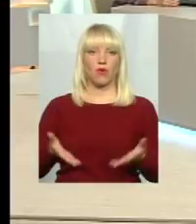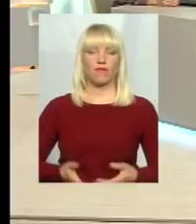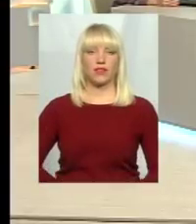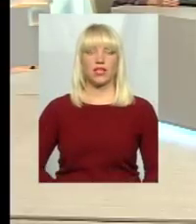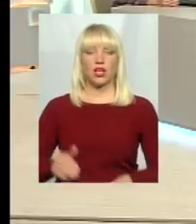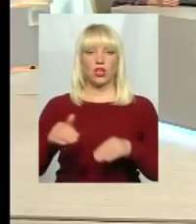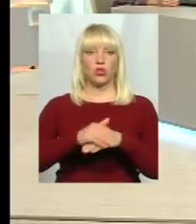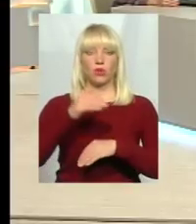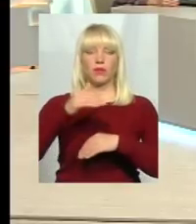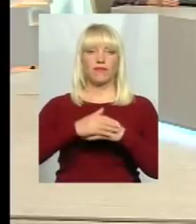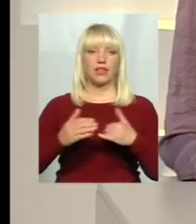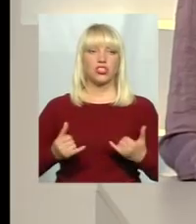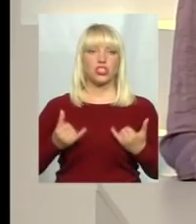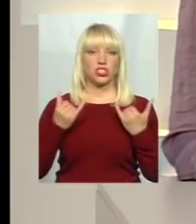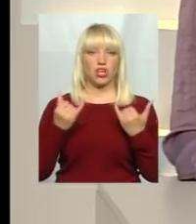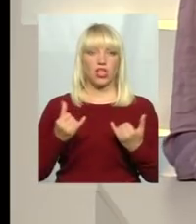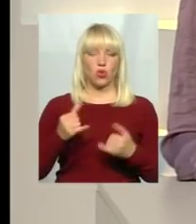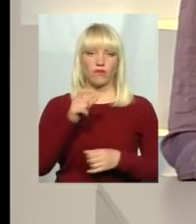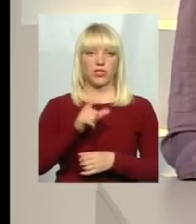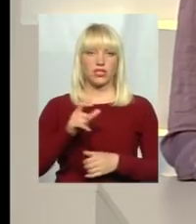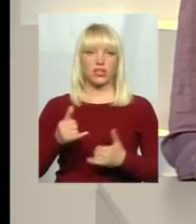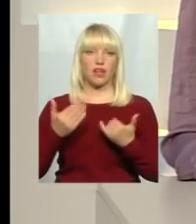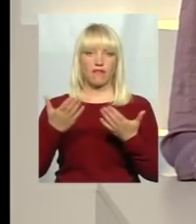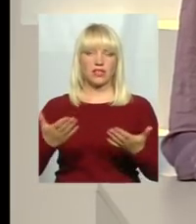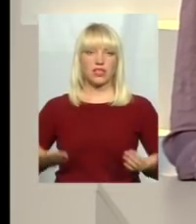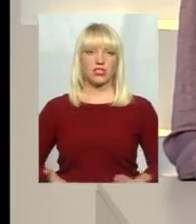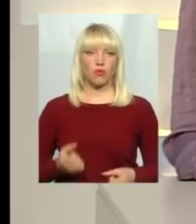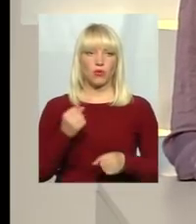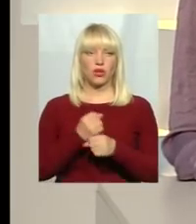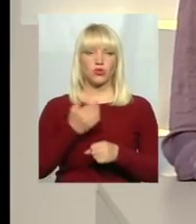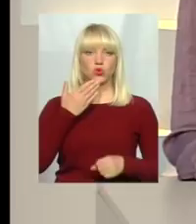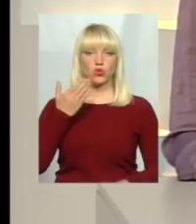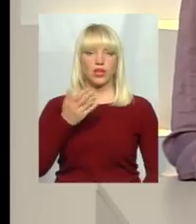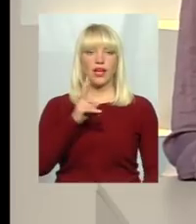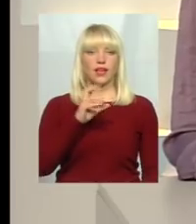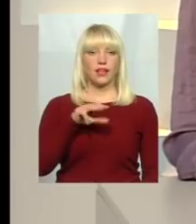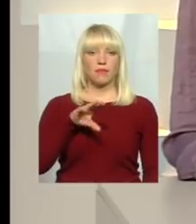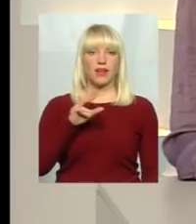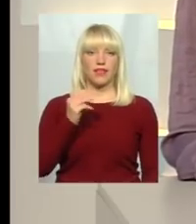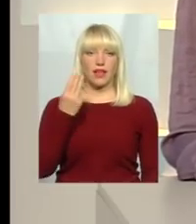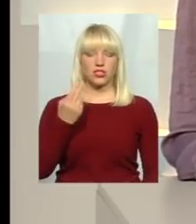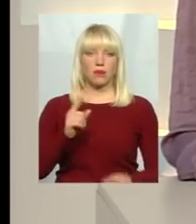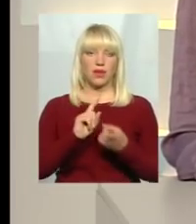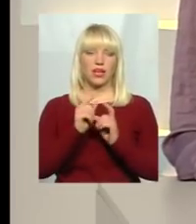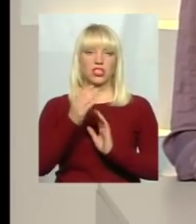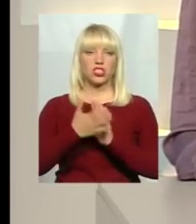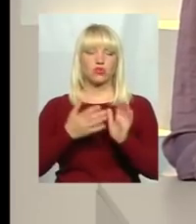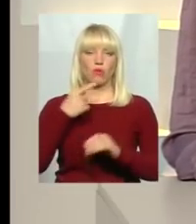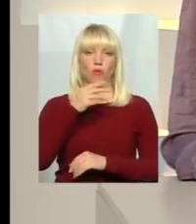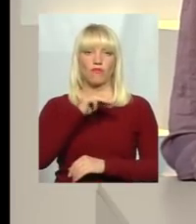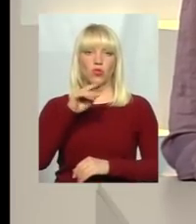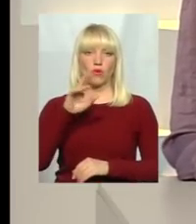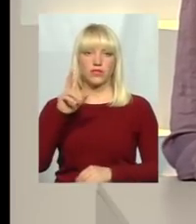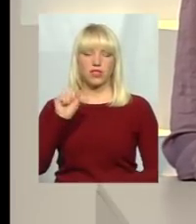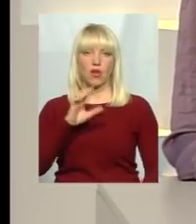Доброго вечора і вам, шановні глядачі. У студії для вас наживо працює Олена Кеміняш, на мову жестів перекладає Оксана Фіновська. Маєте